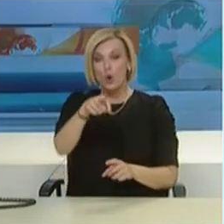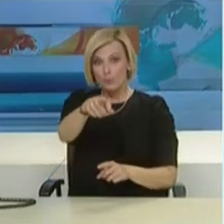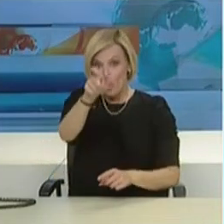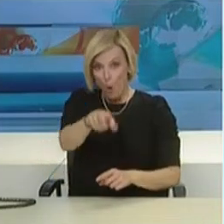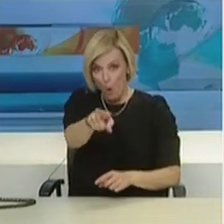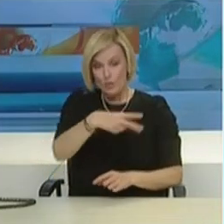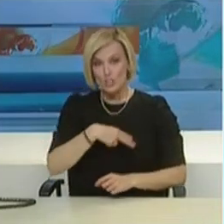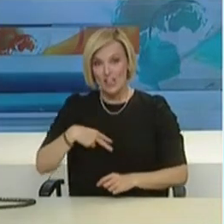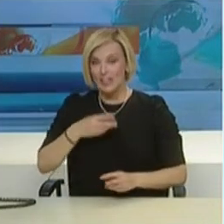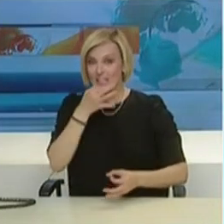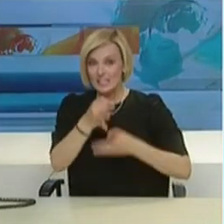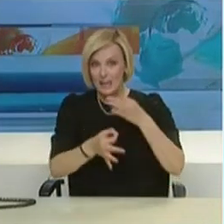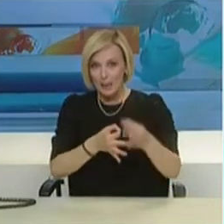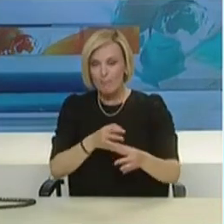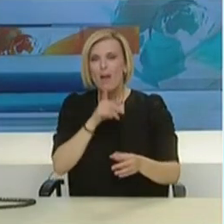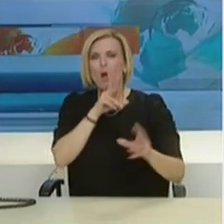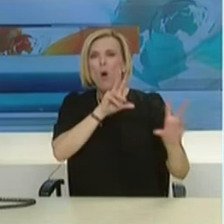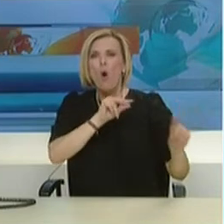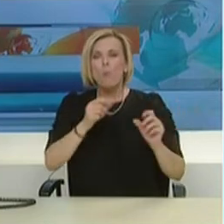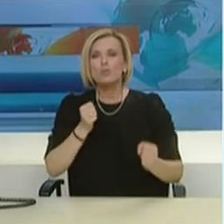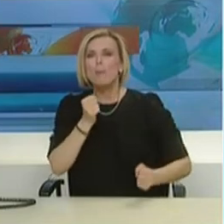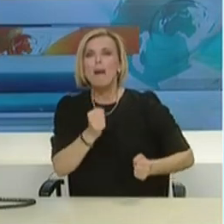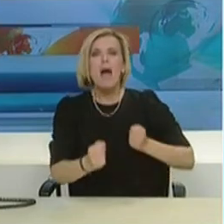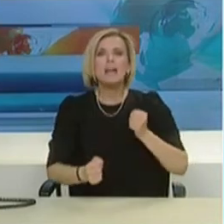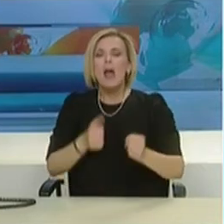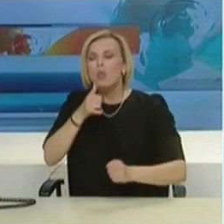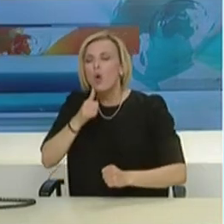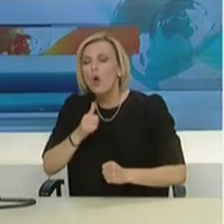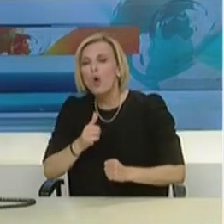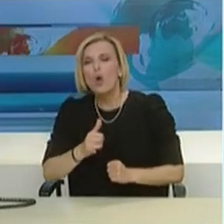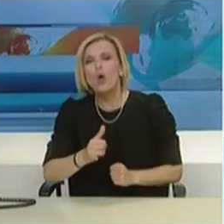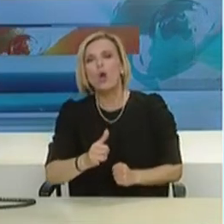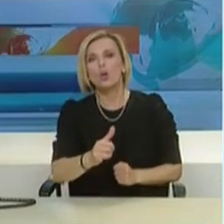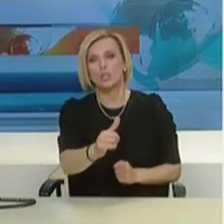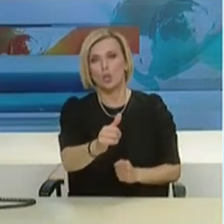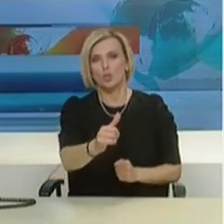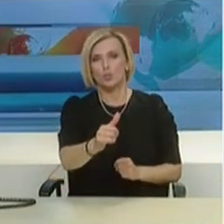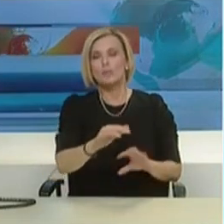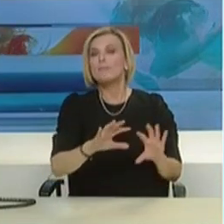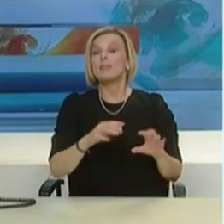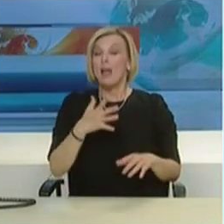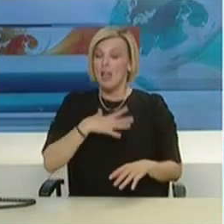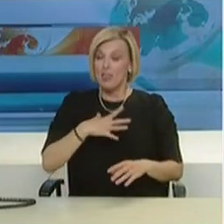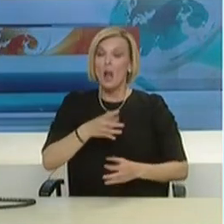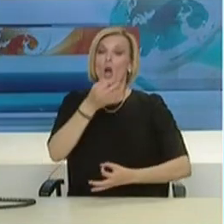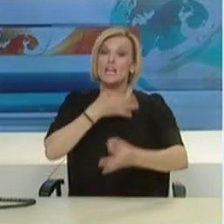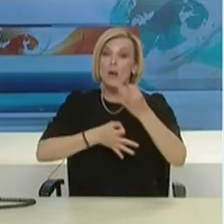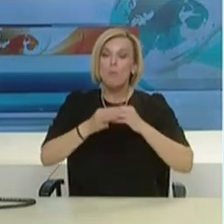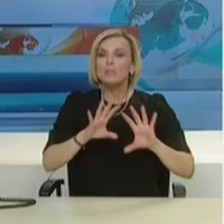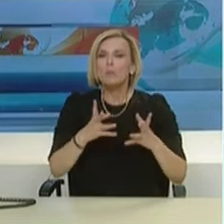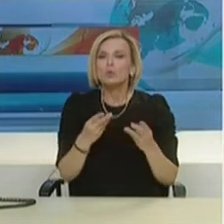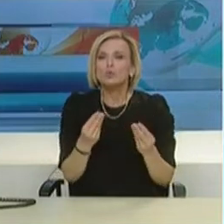και φαίνεται γιατί είμαστε στην ένατη εβδομάδα πώς μπορεί να λειτουργήσει λοιπόν με ποιους ελέγχους πρακτικά αυτό